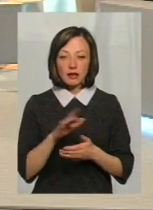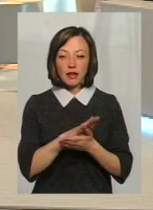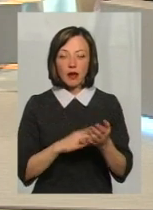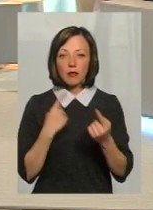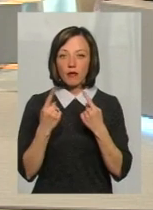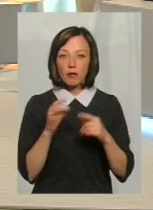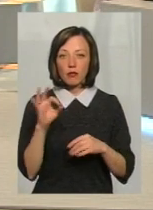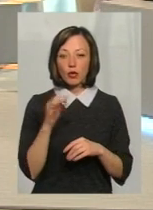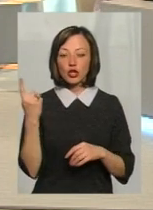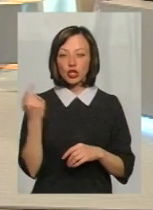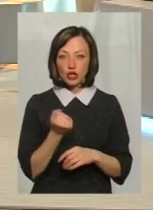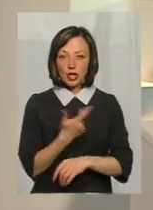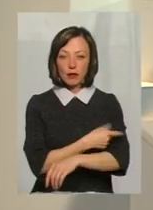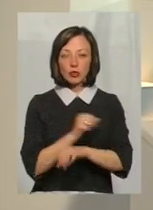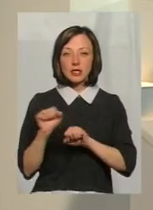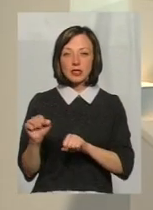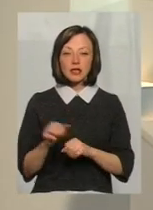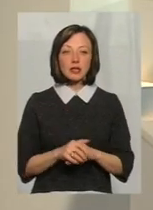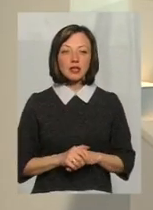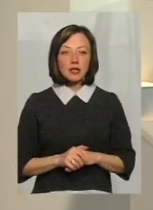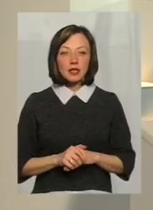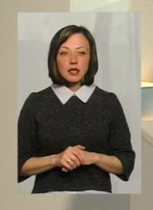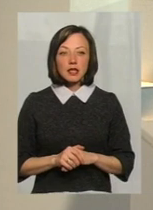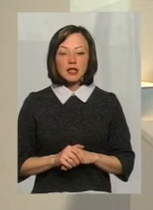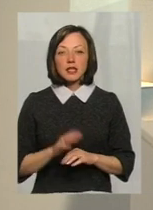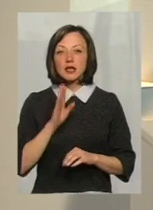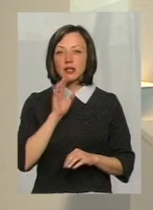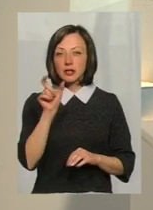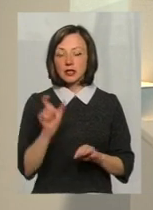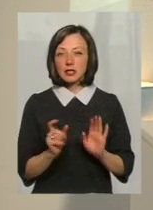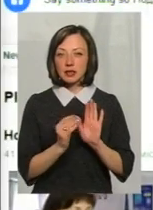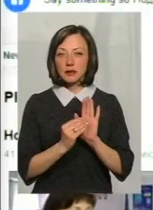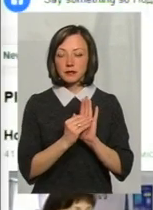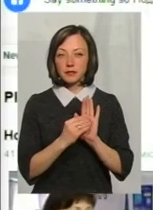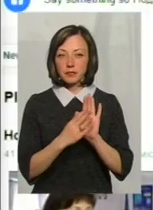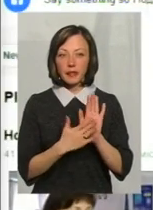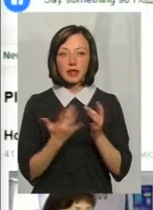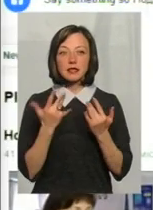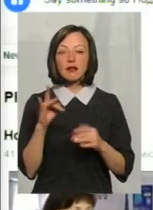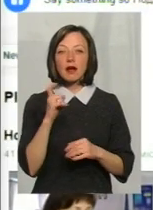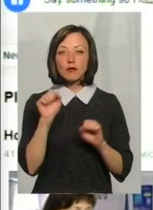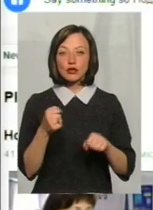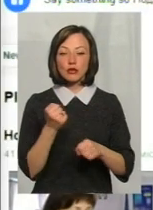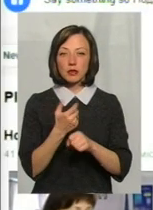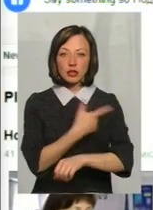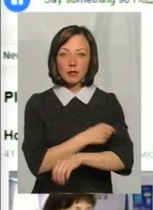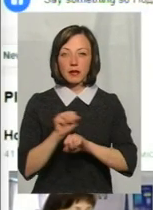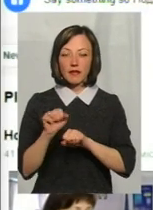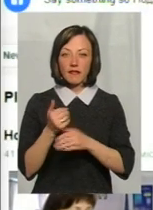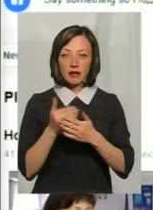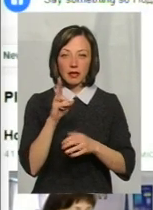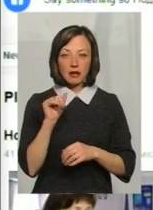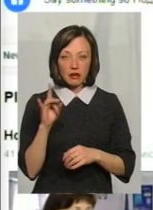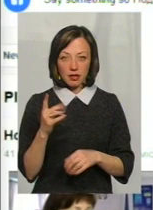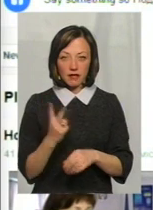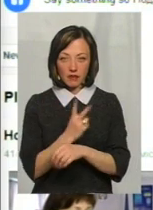поговоримо про тиждень імунізації. Світлана Волкова запитує, скільки разів можна робити щеплення від кору? Ви сказали, що